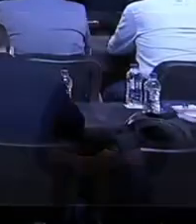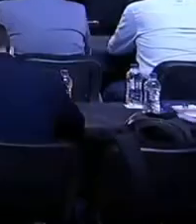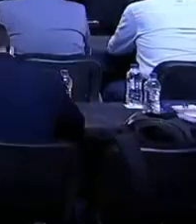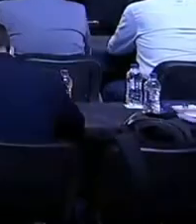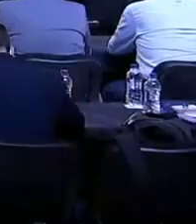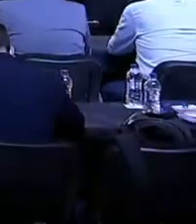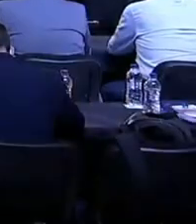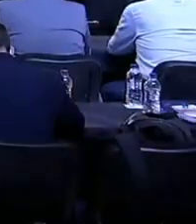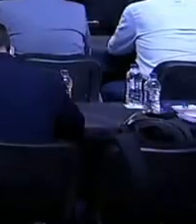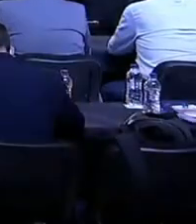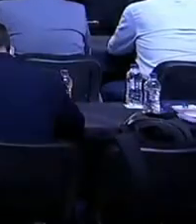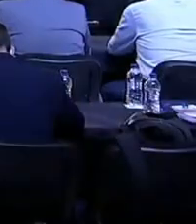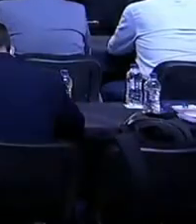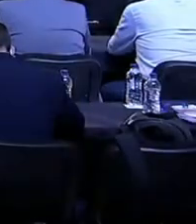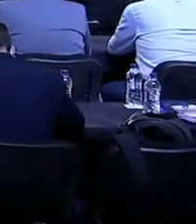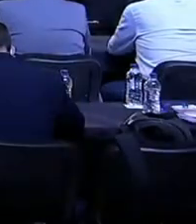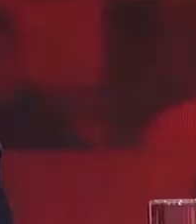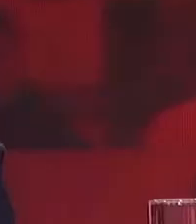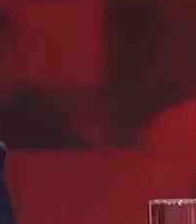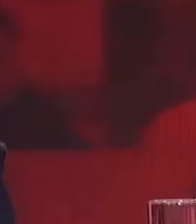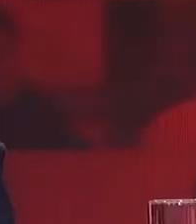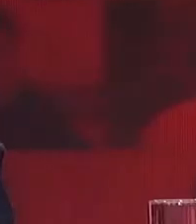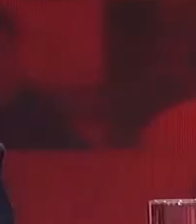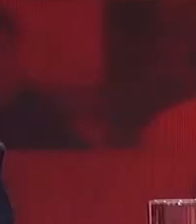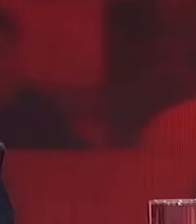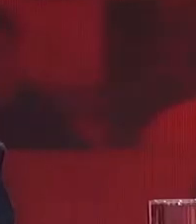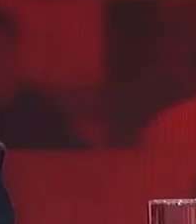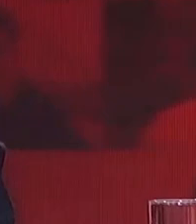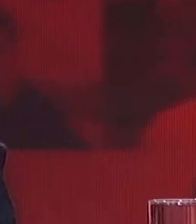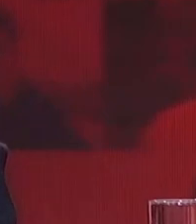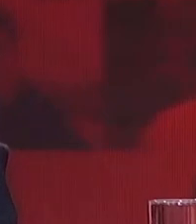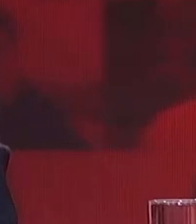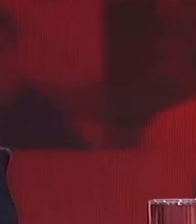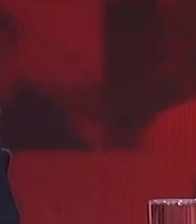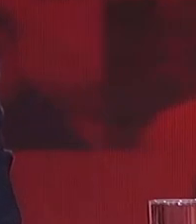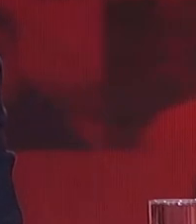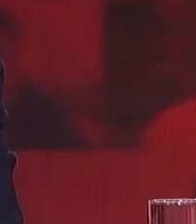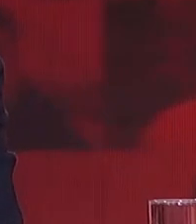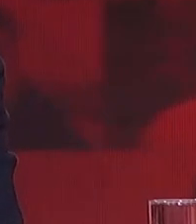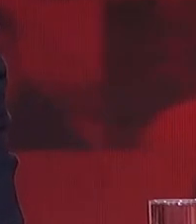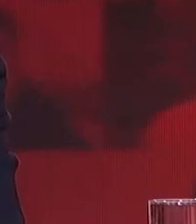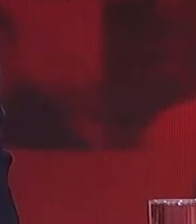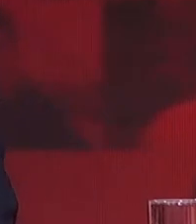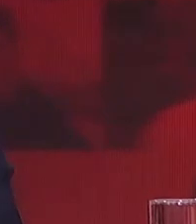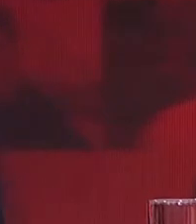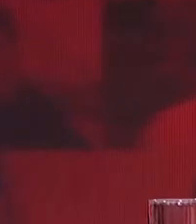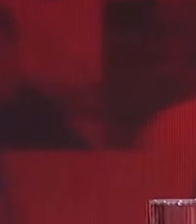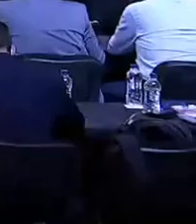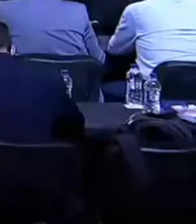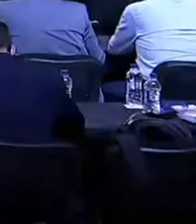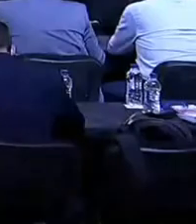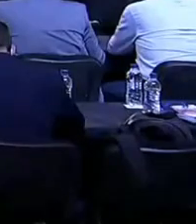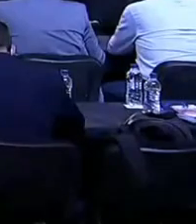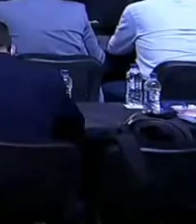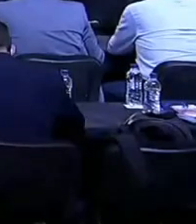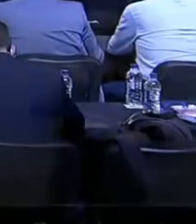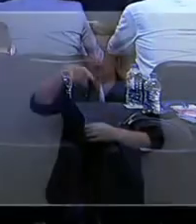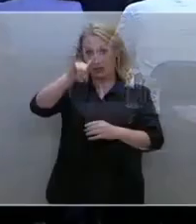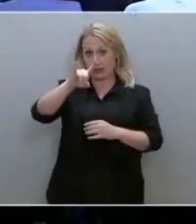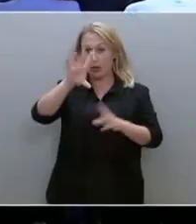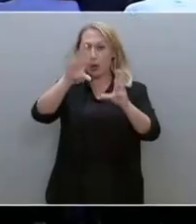Για την αυγή και το κόκκινο ο κύριος Ραπανάκης και να ετοιμάστε για το GR Times η κυρία Σαμολαδά. Κύριε Πρόεδρε,